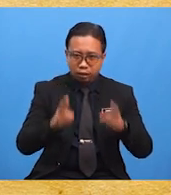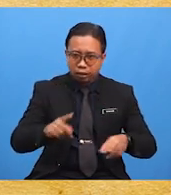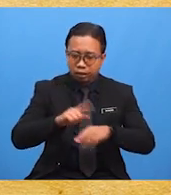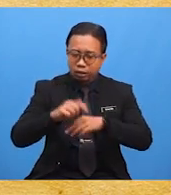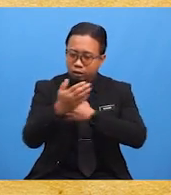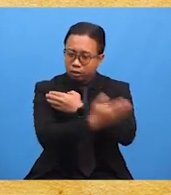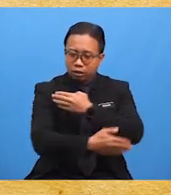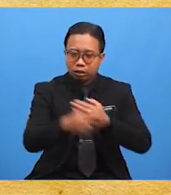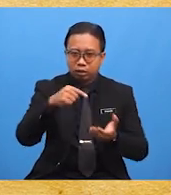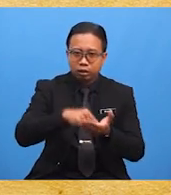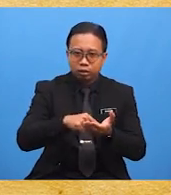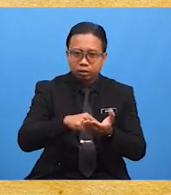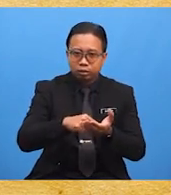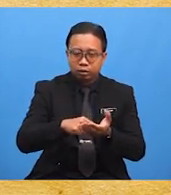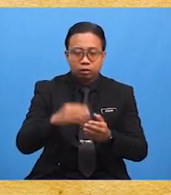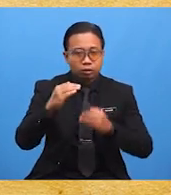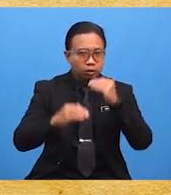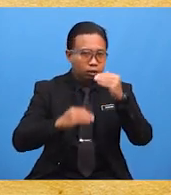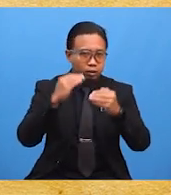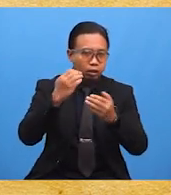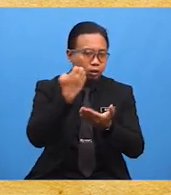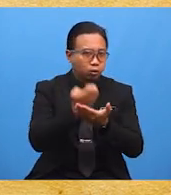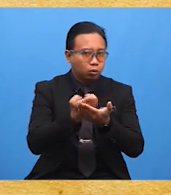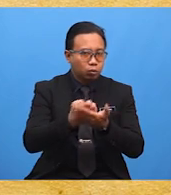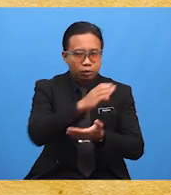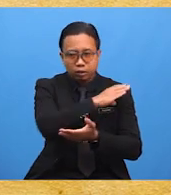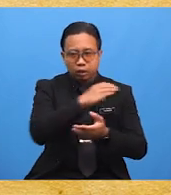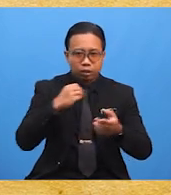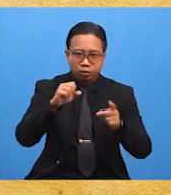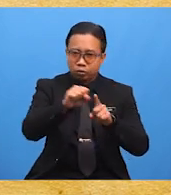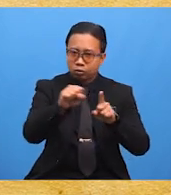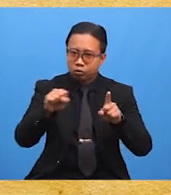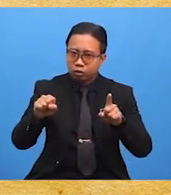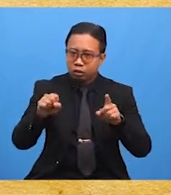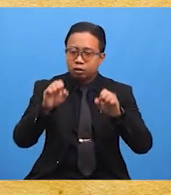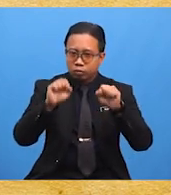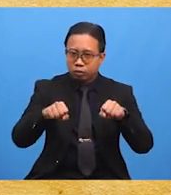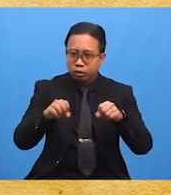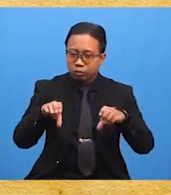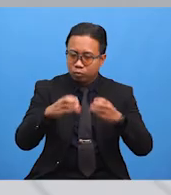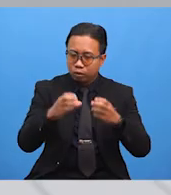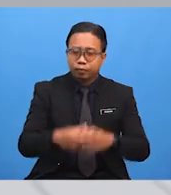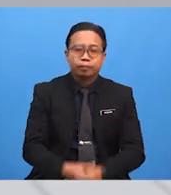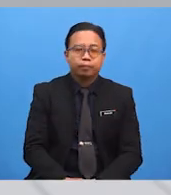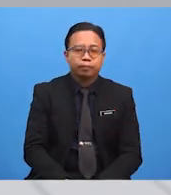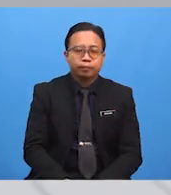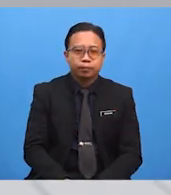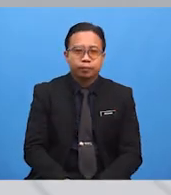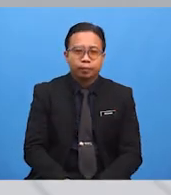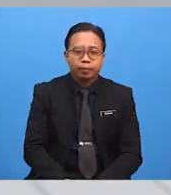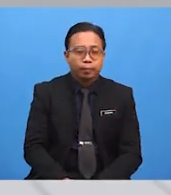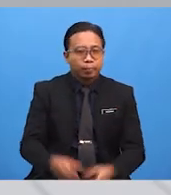supaya peningkatan ekonomi dan sosial dapat terus dilaksanakan. di sini,